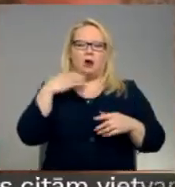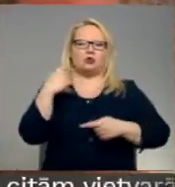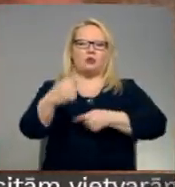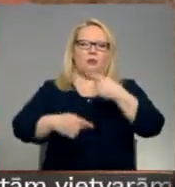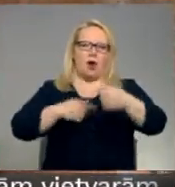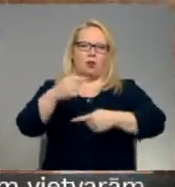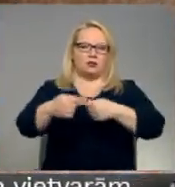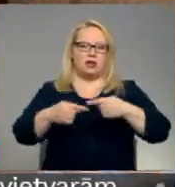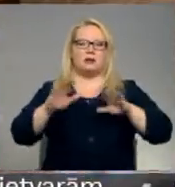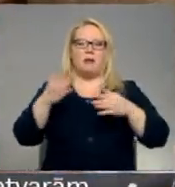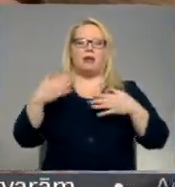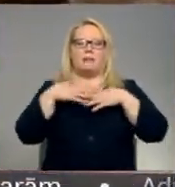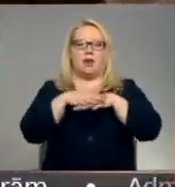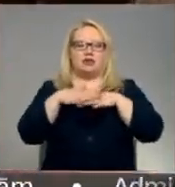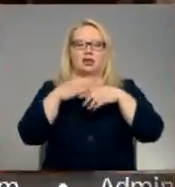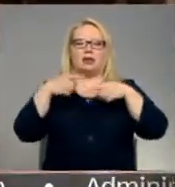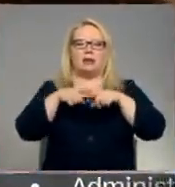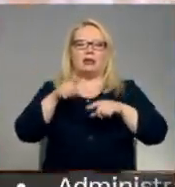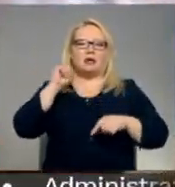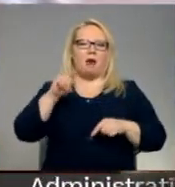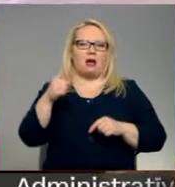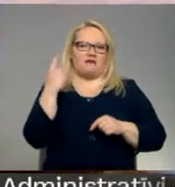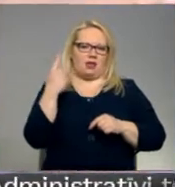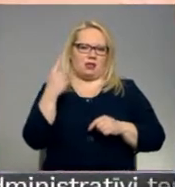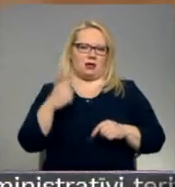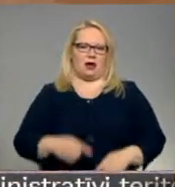garumā, tomēr mežģīņu tehniku viņa prot vienīgā.